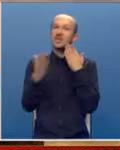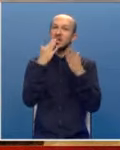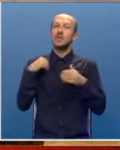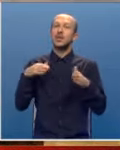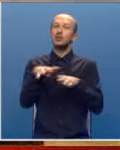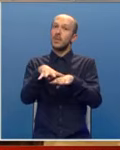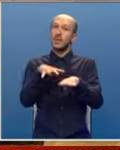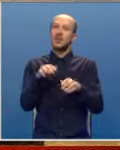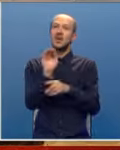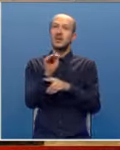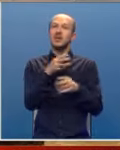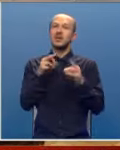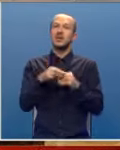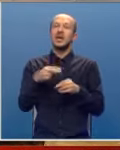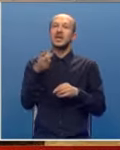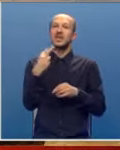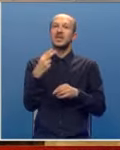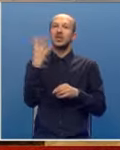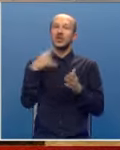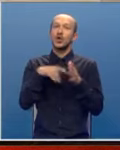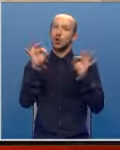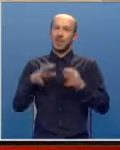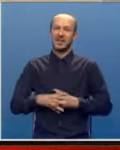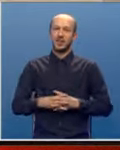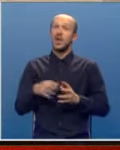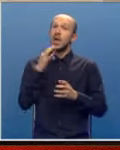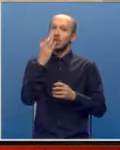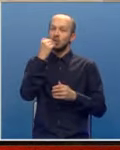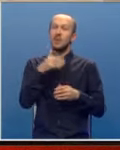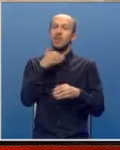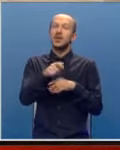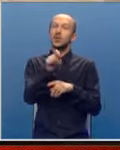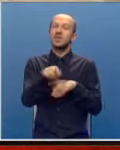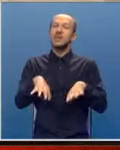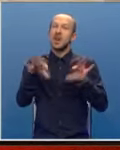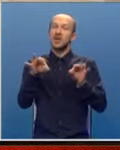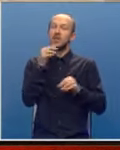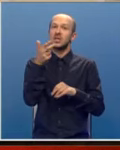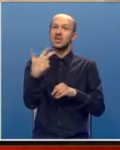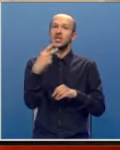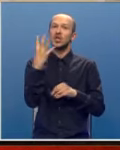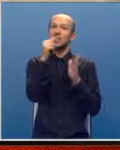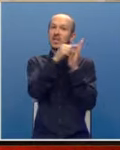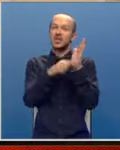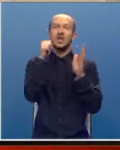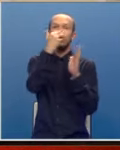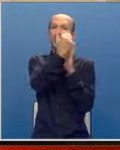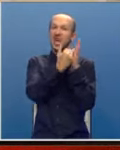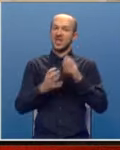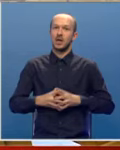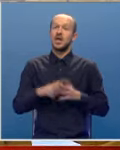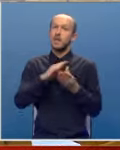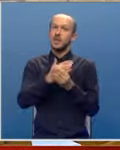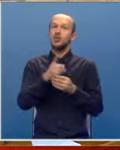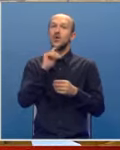Banjalučkog parlamenta najavljena je za 24. oktobar, kada će se pred odbornicima naći 34 tačke dnevnog reda,